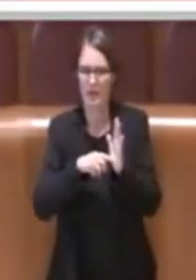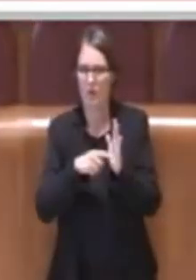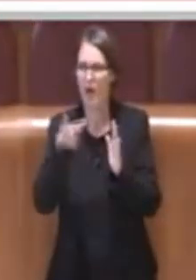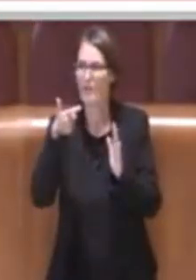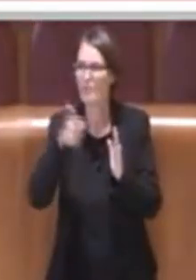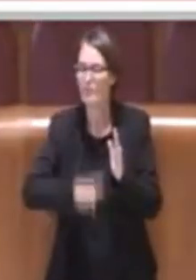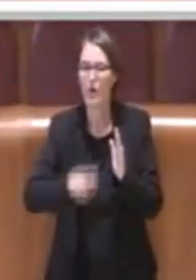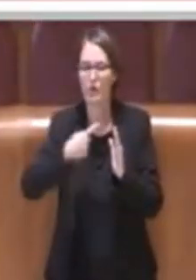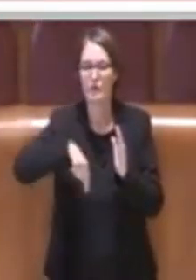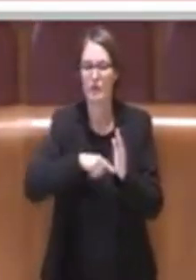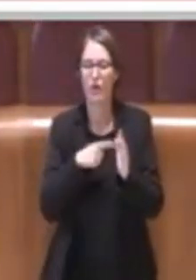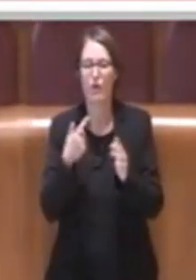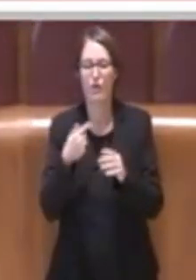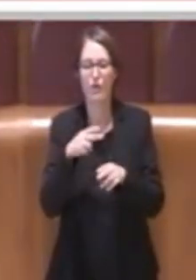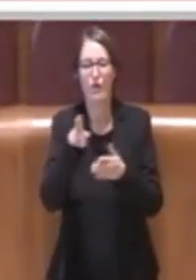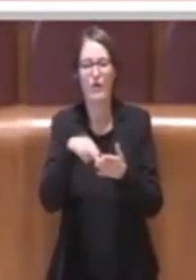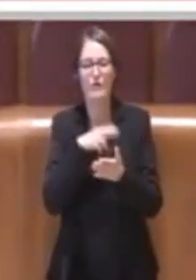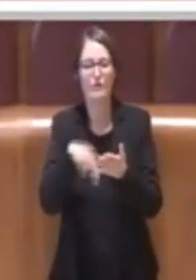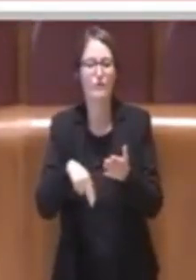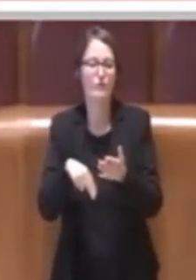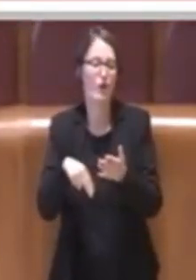voto contrario, ma solo perché sta già nel testo. Grazie.